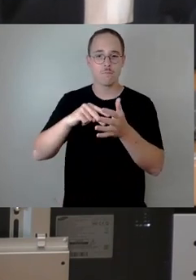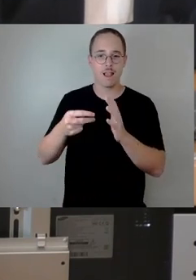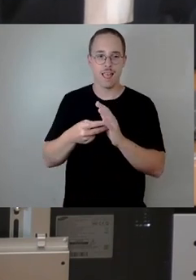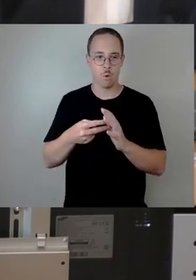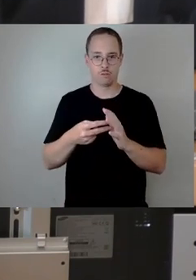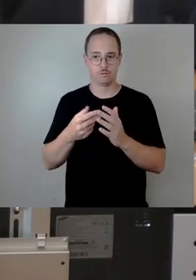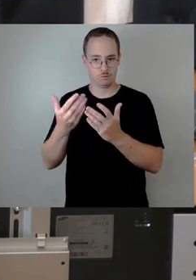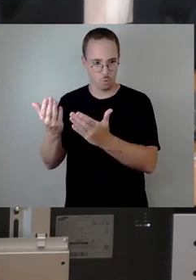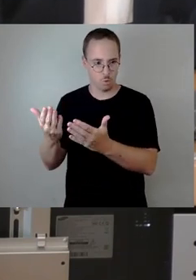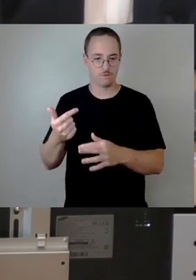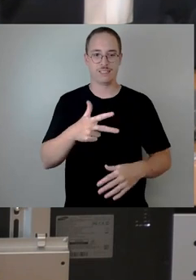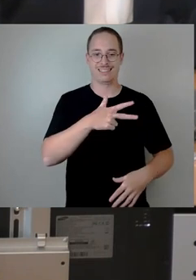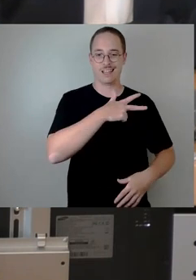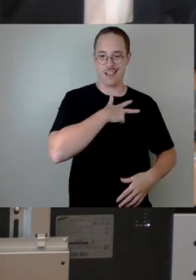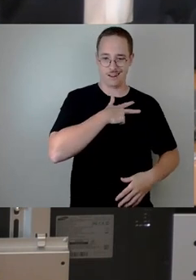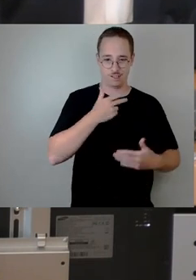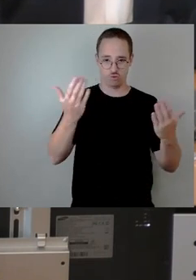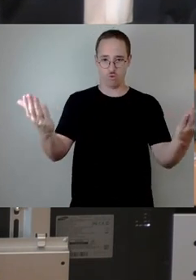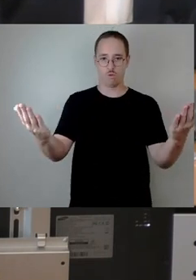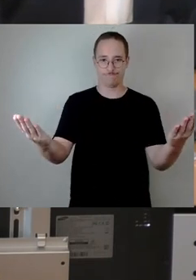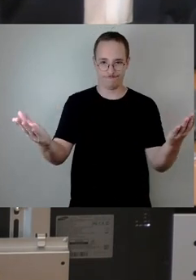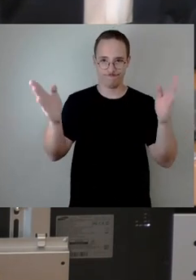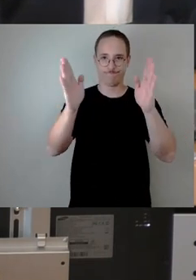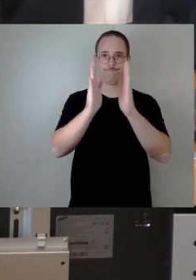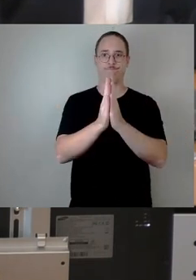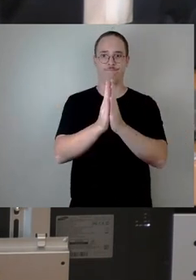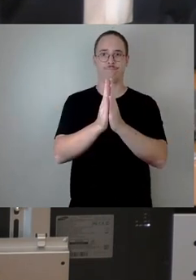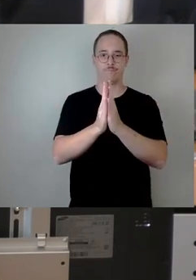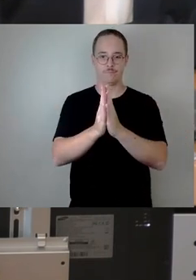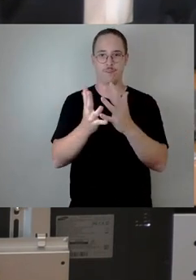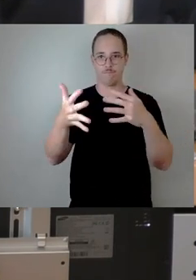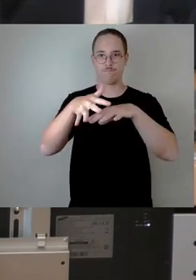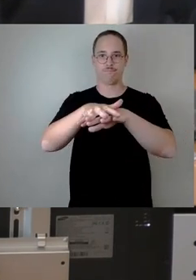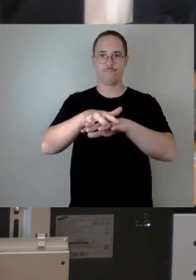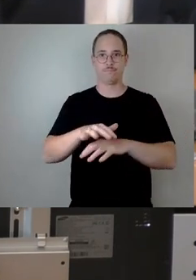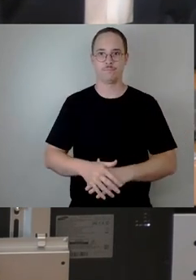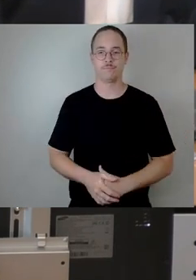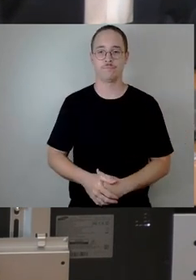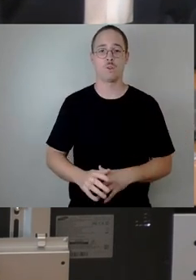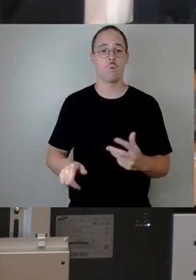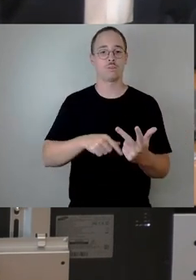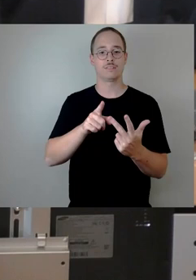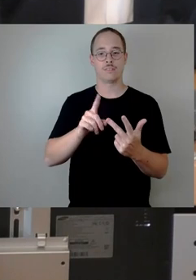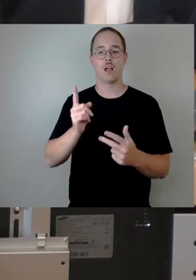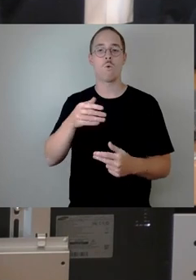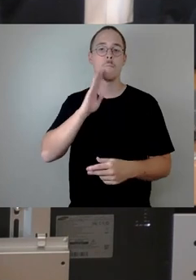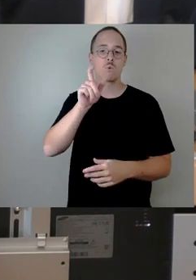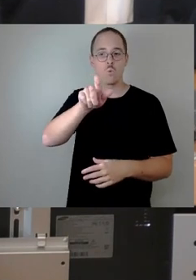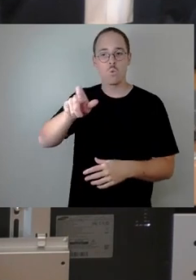Haushaltsausgaberesten abbauen. Und drittens, müssen wir den Bürgerinnen und Bürgern auch mehr Belastungen zumuten.